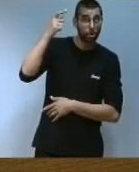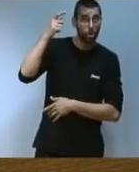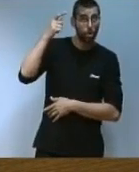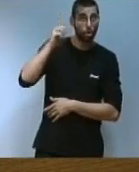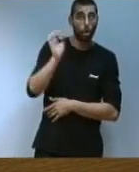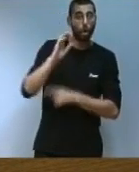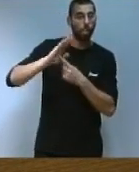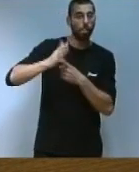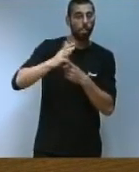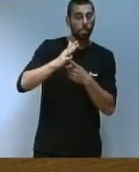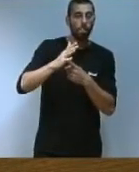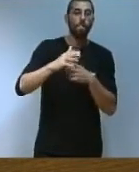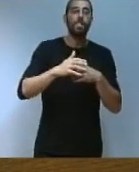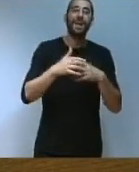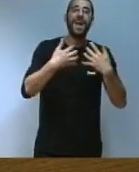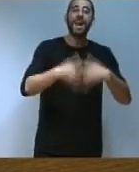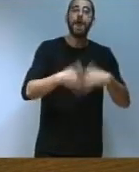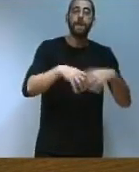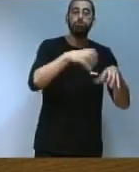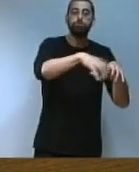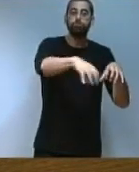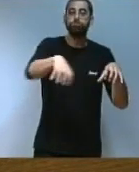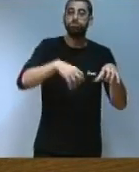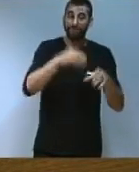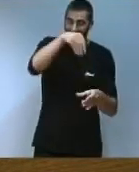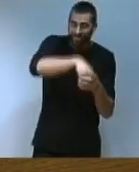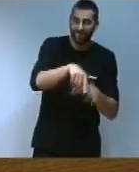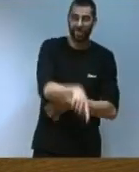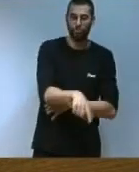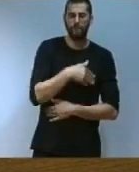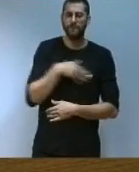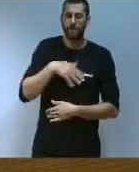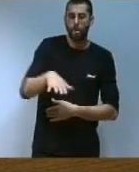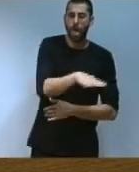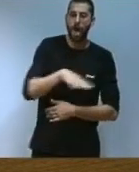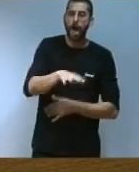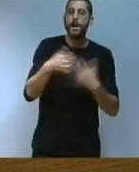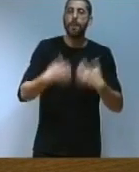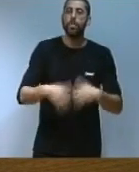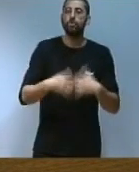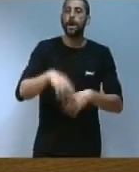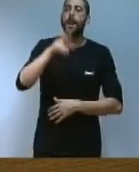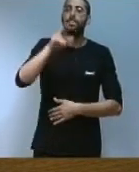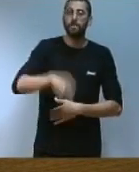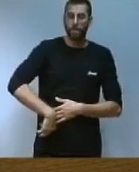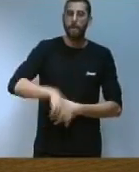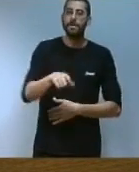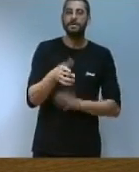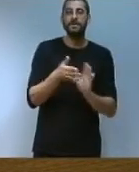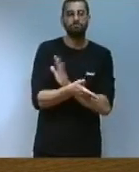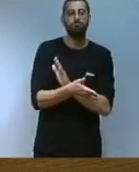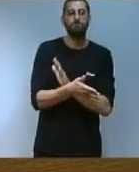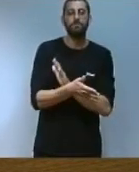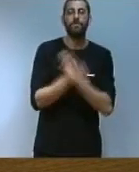-eòliques als parcs empresarials. Volem que les nostres àrees industrials també siguin àrees netes.